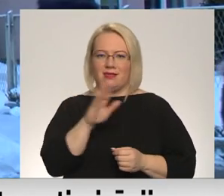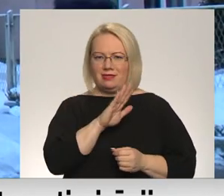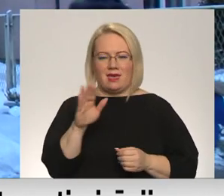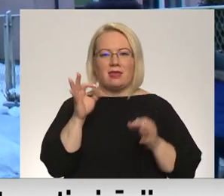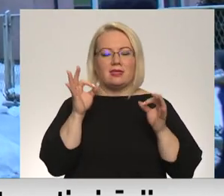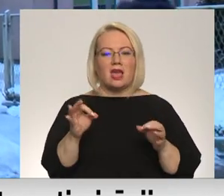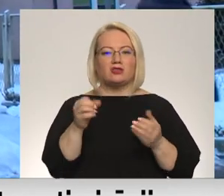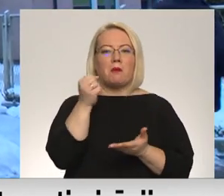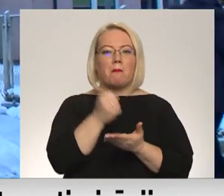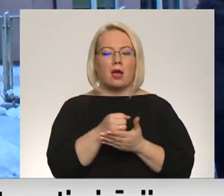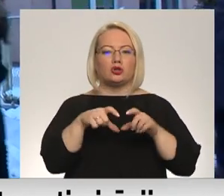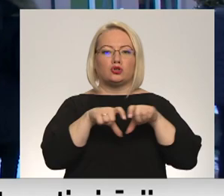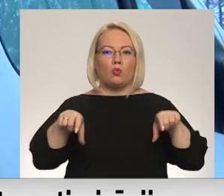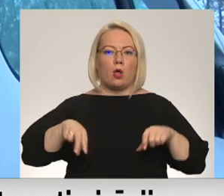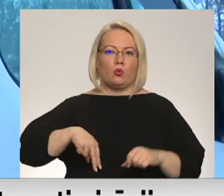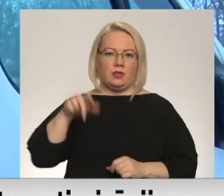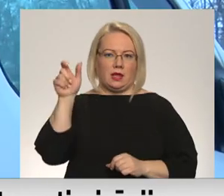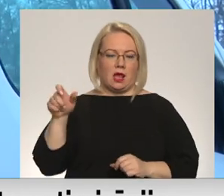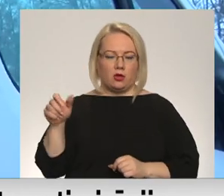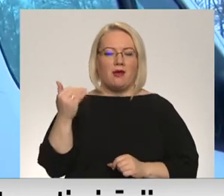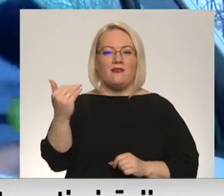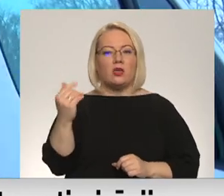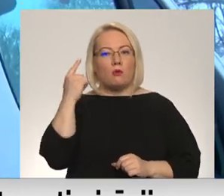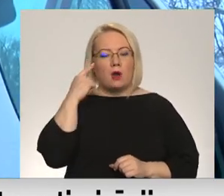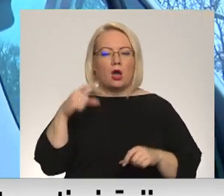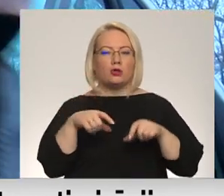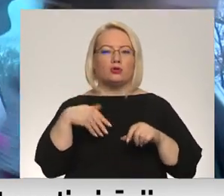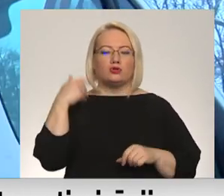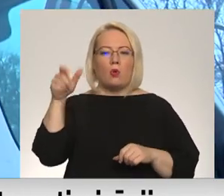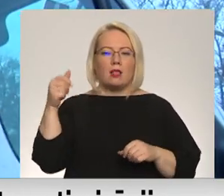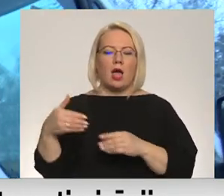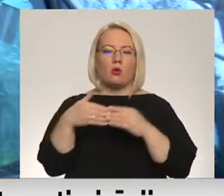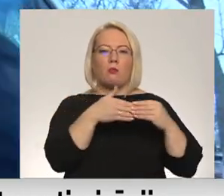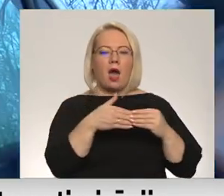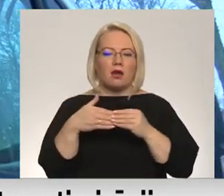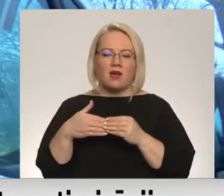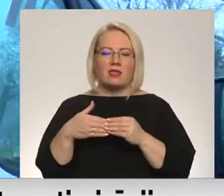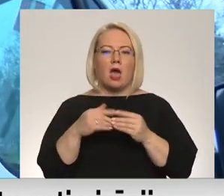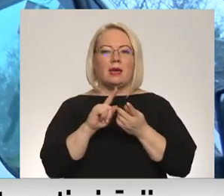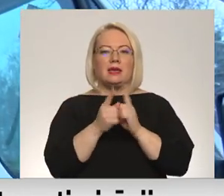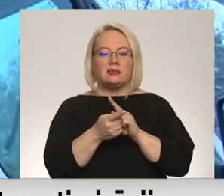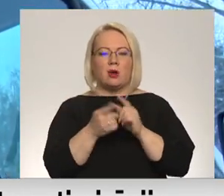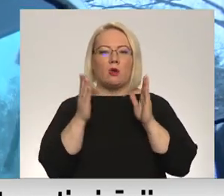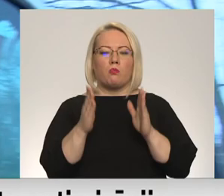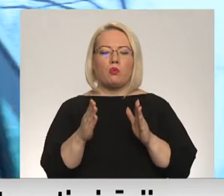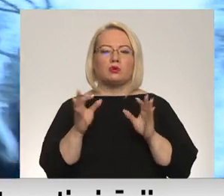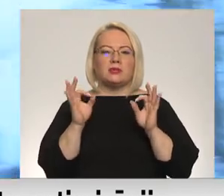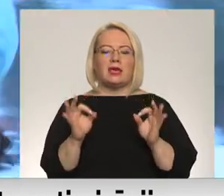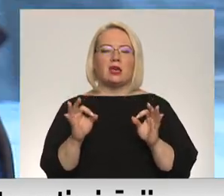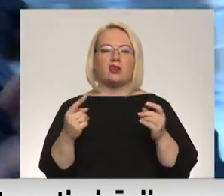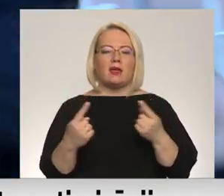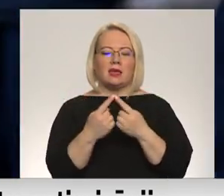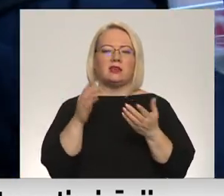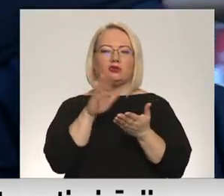pagastu skolu direktoriem. Viņu prāt skolēnu pārvadājumu izmaiņas atstās negatīvas sekas uz mazo skolu tūtmāko